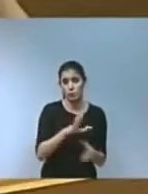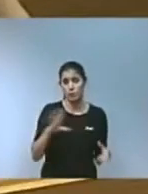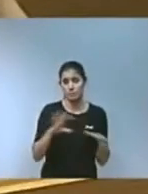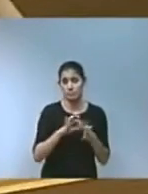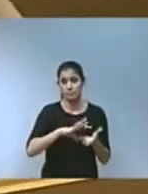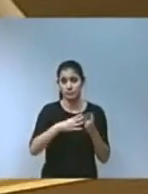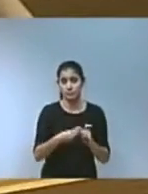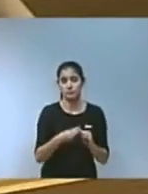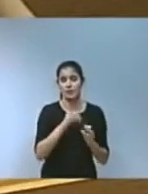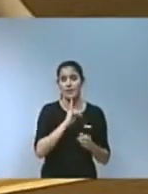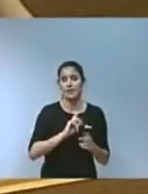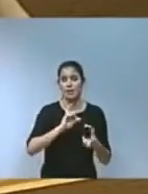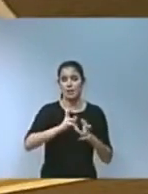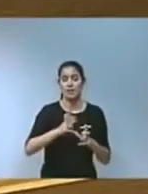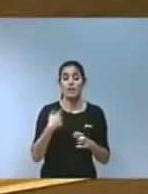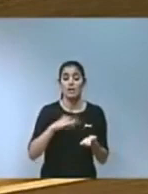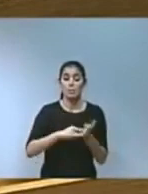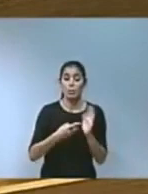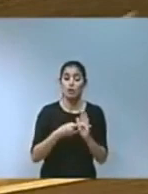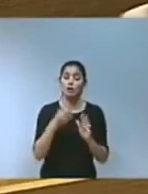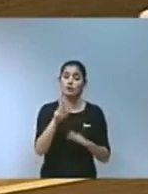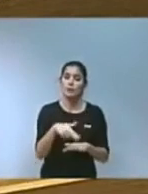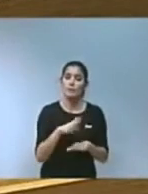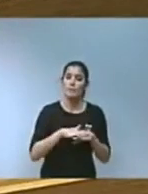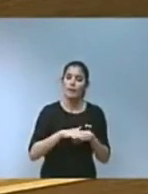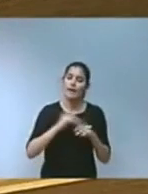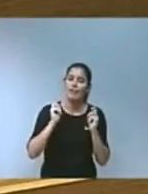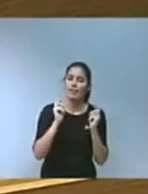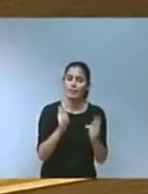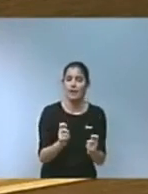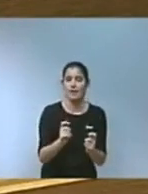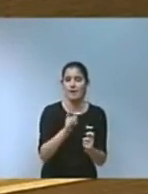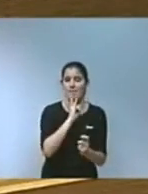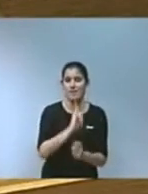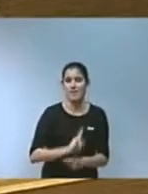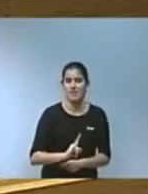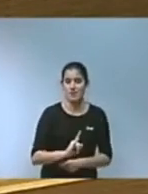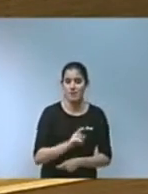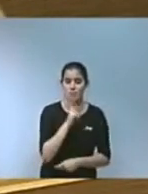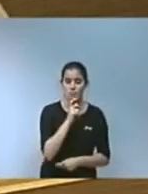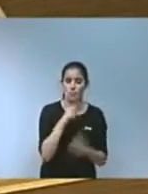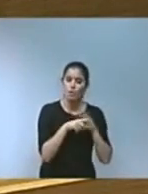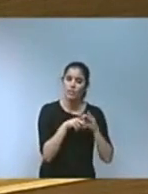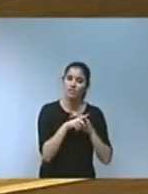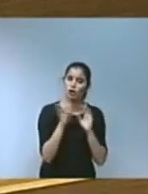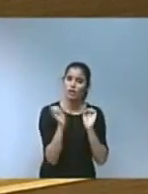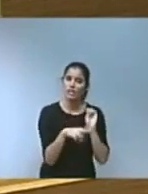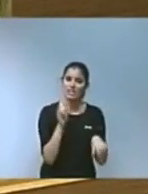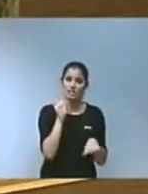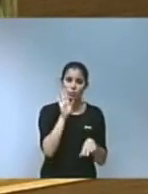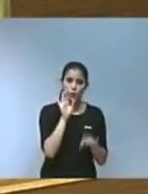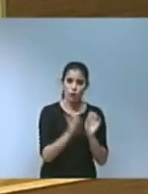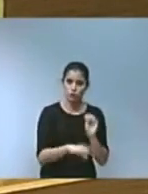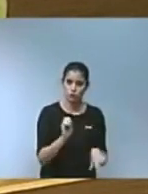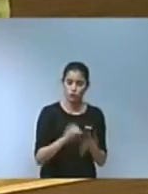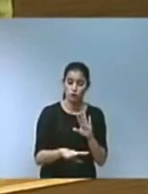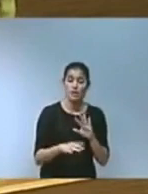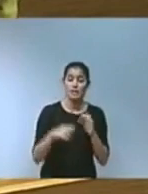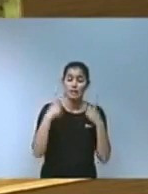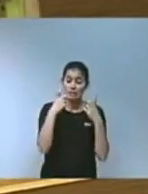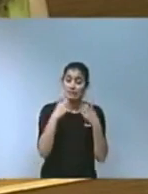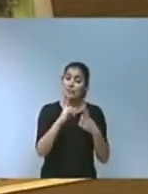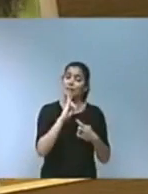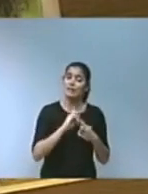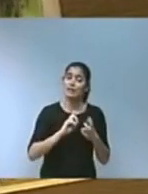a terme projectes que permeten la generació d'energia a través de la gestió de residus. Instalarem energies renovables a